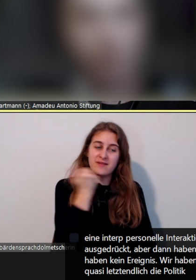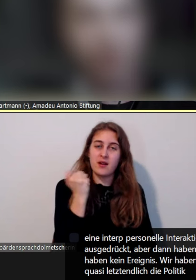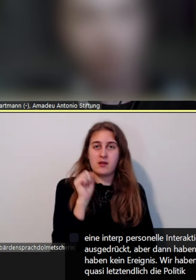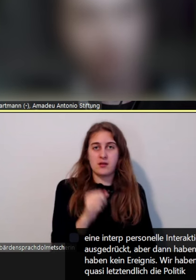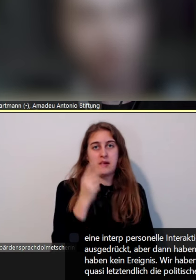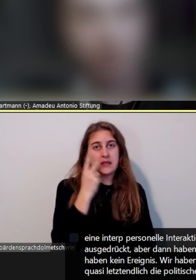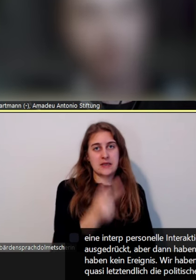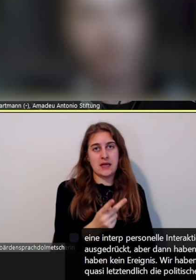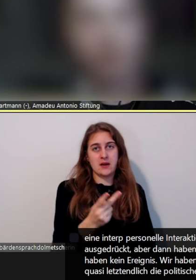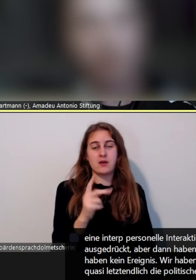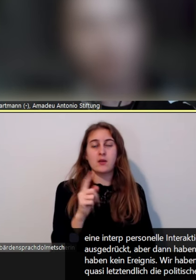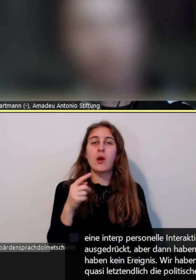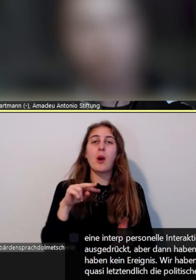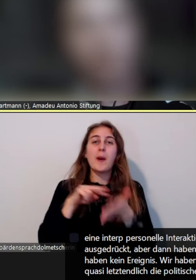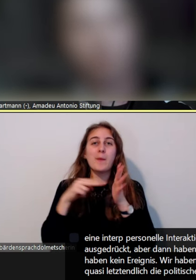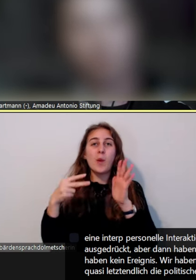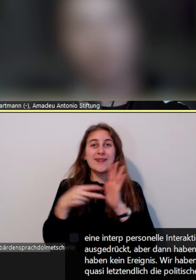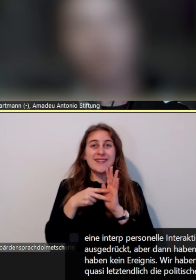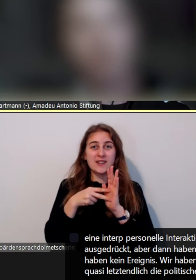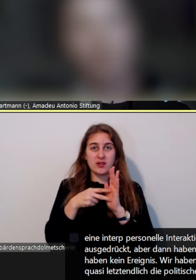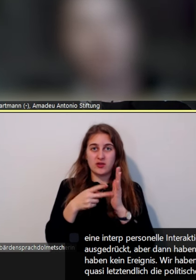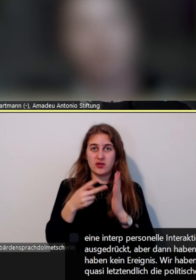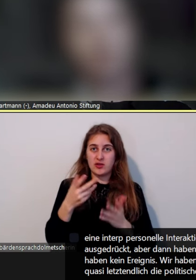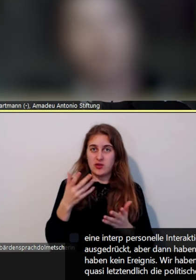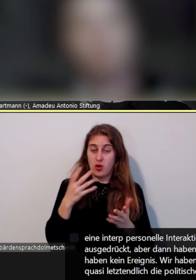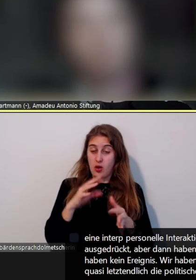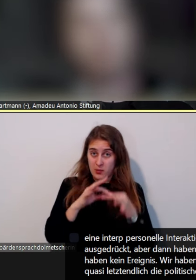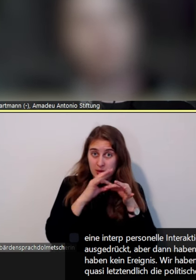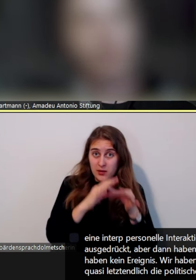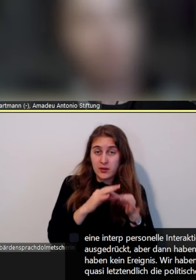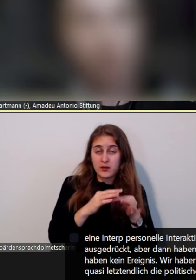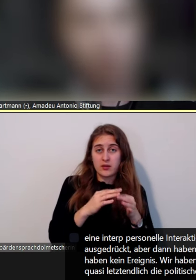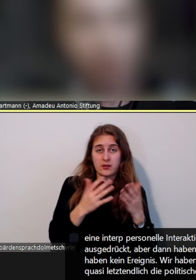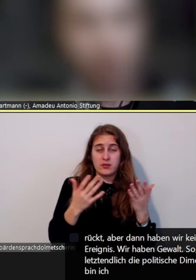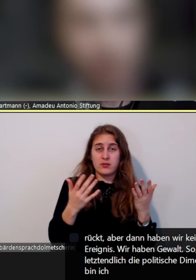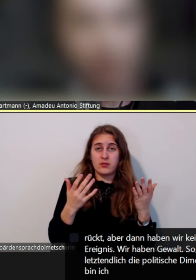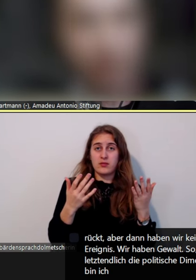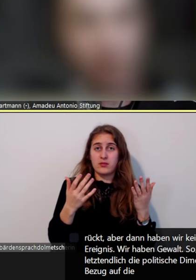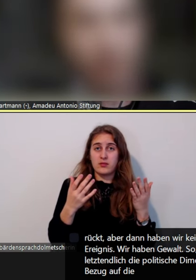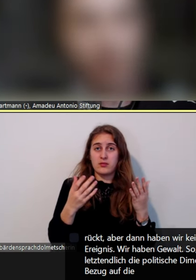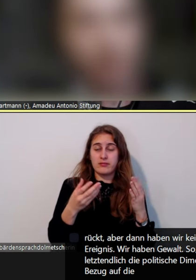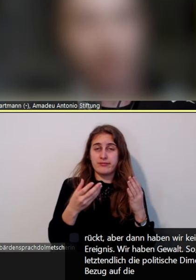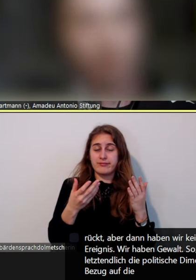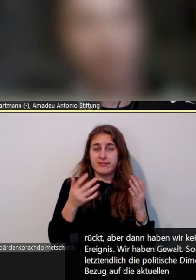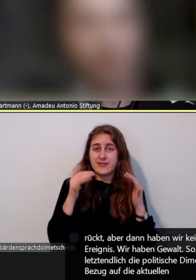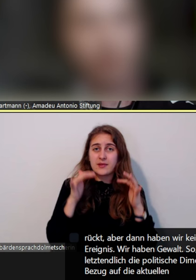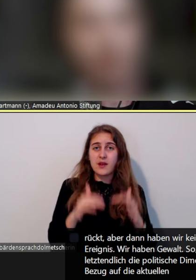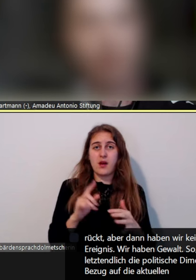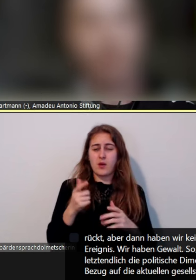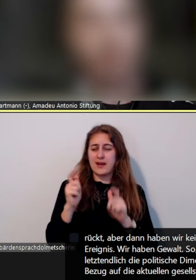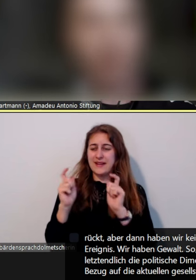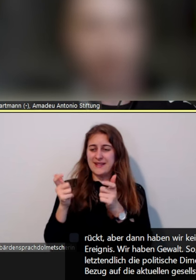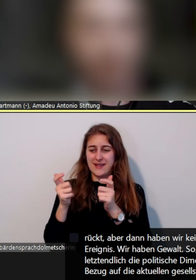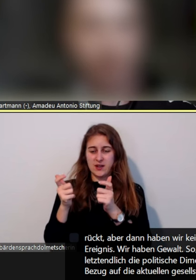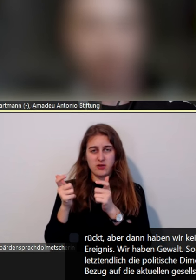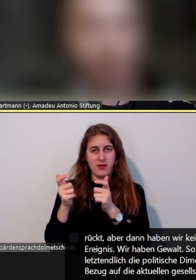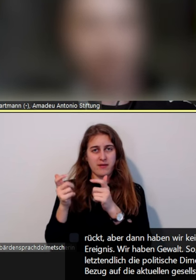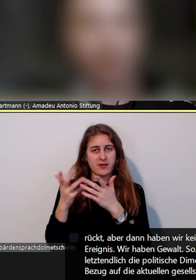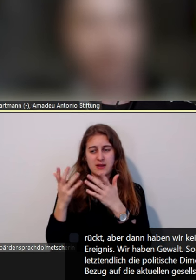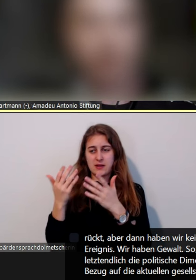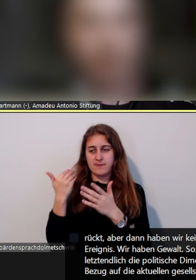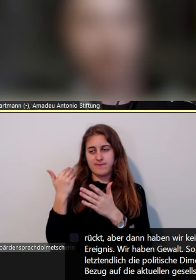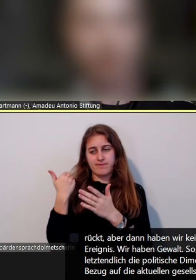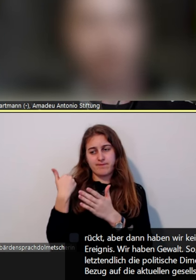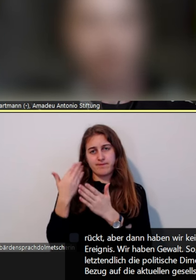politische Dimension, die organisierte Dimension, der Bezug auf die aktuellen gesellschaftlichen Debatten.